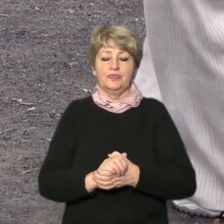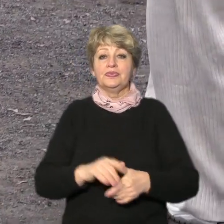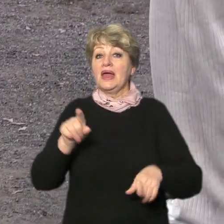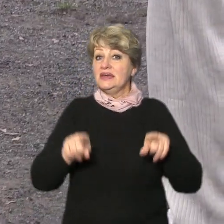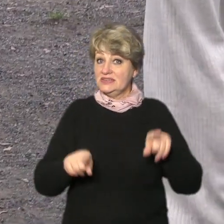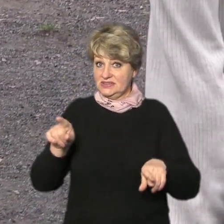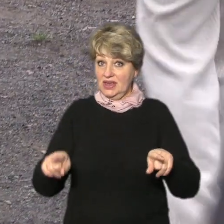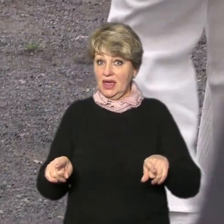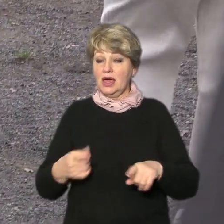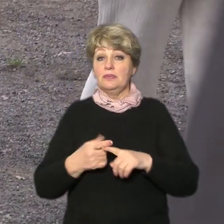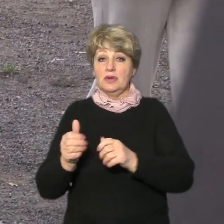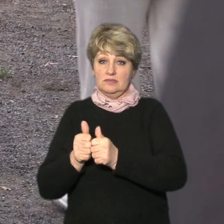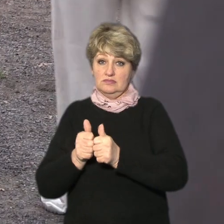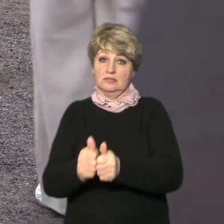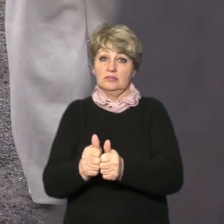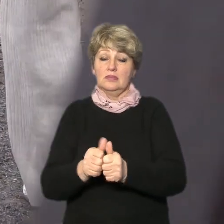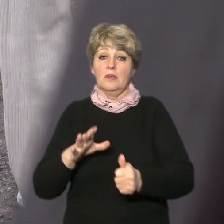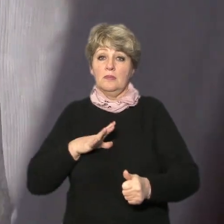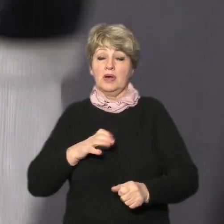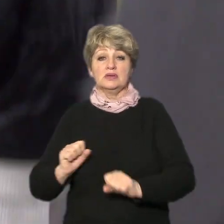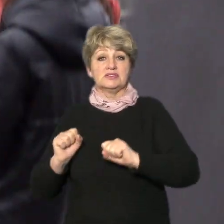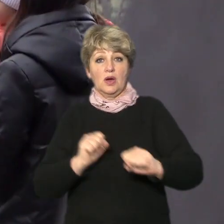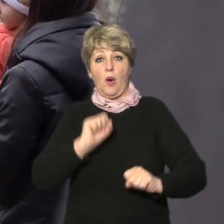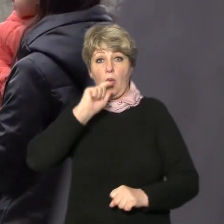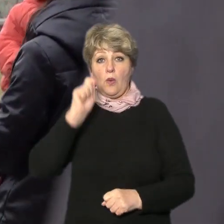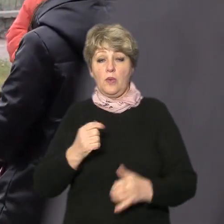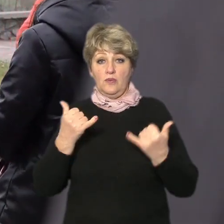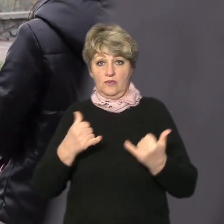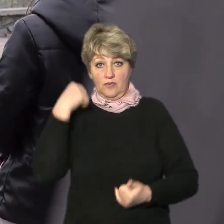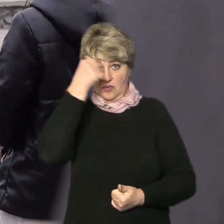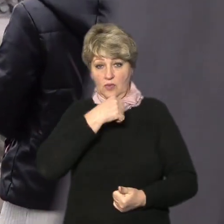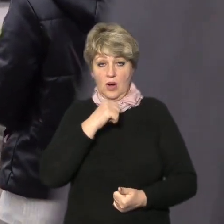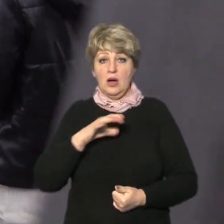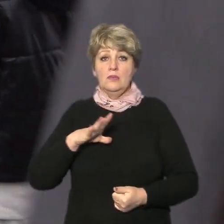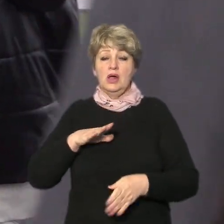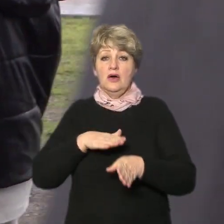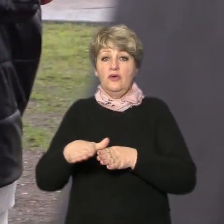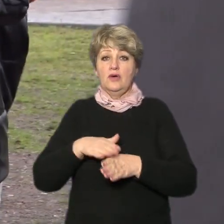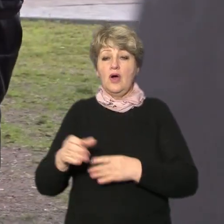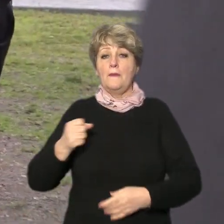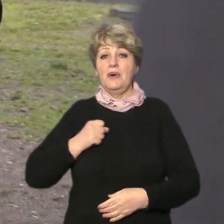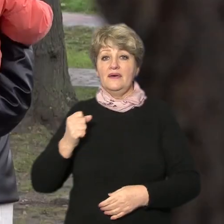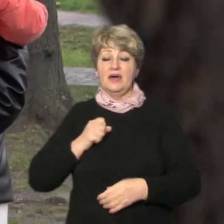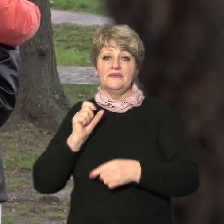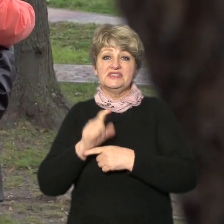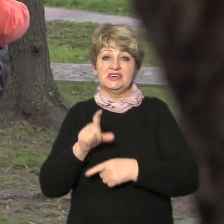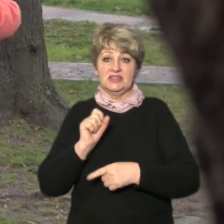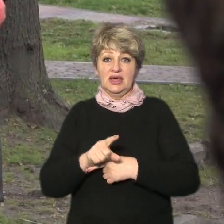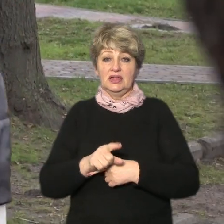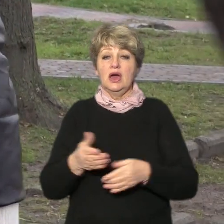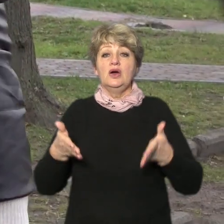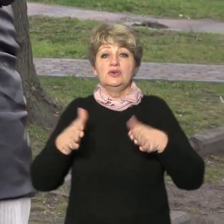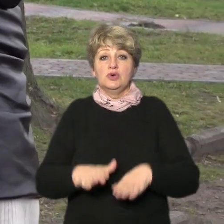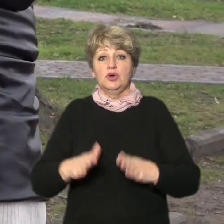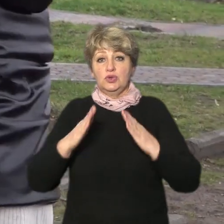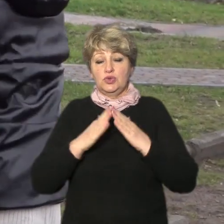Олександр він плічопліч боронив Україну вже у нинішньому році влітку виконував бойове завдання на одному зі східних напрямків залишивши вдома